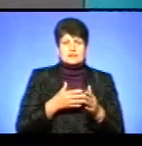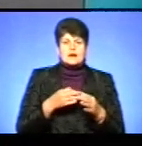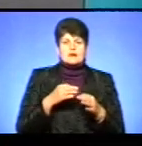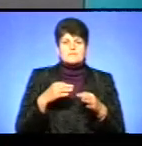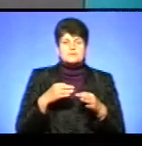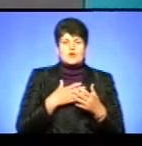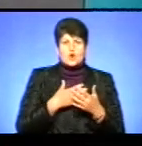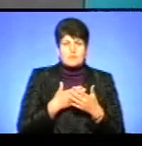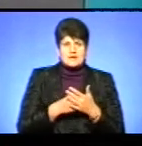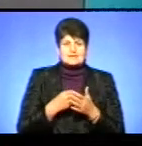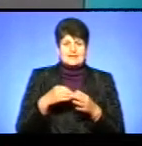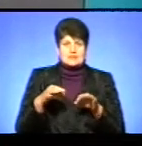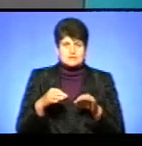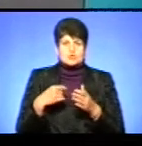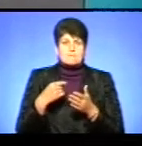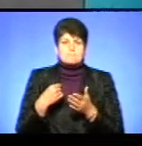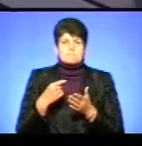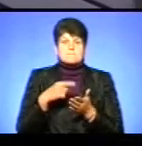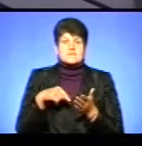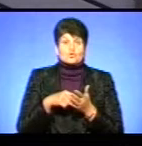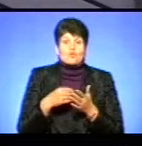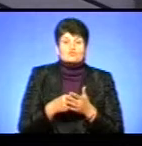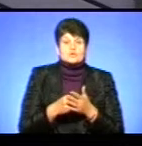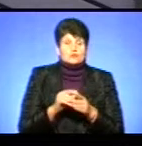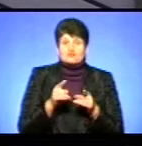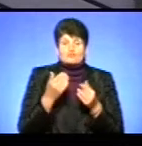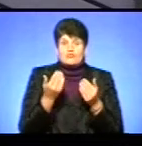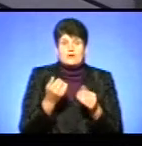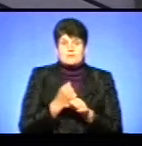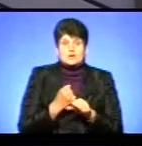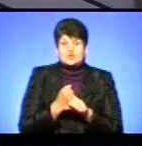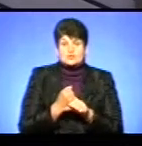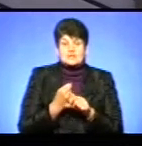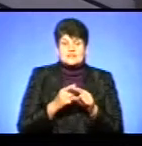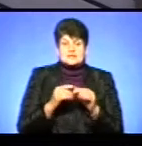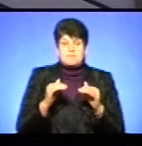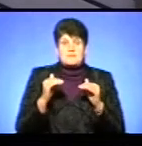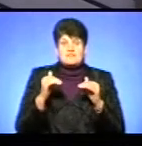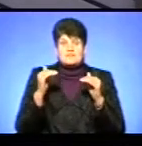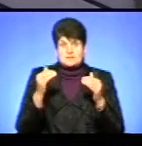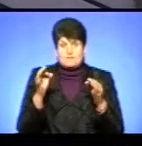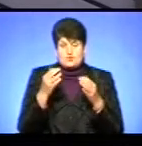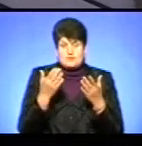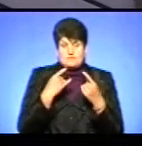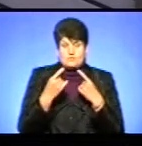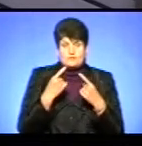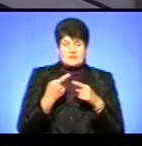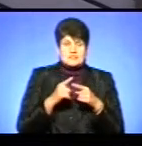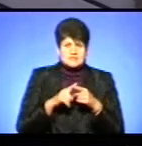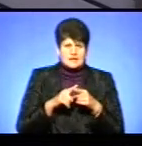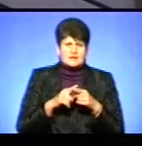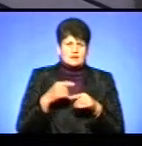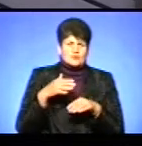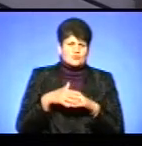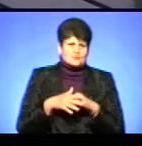транспорт з міського бюджету. То чому, по суті, ви працюєте зараз з цим підвищенням, яке зараз ведеться мова? Це, по суті, я так